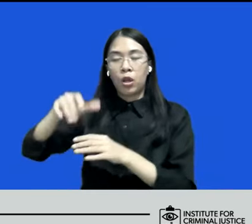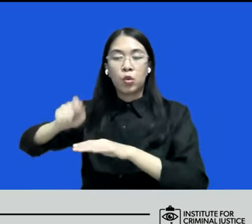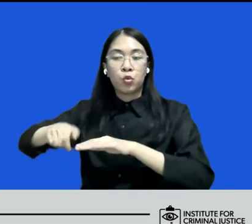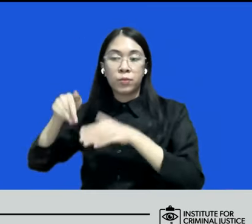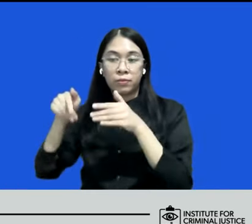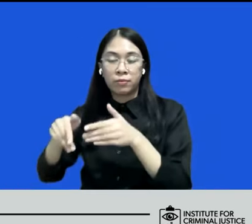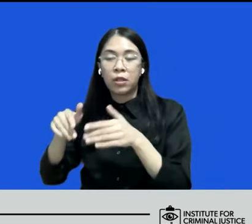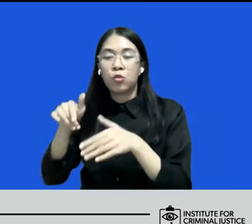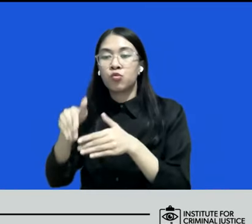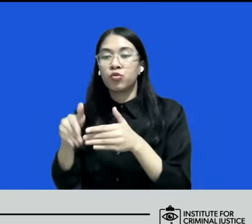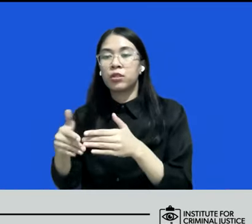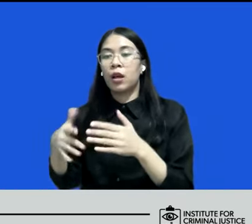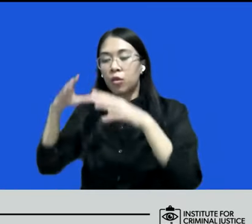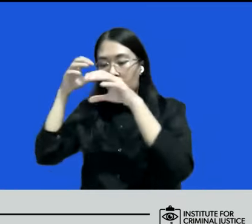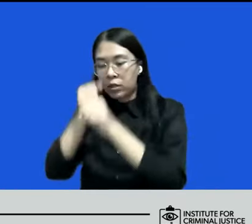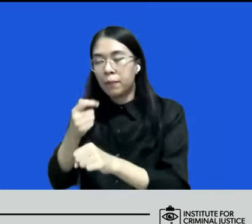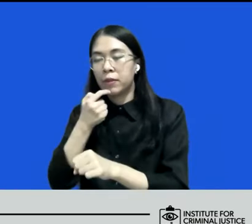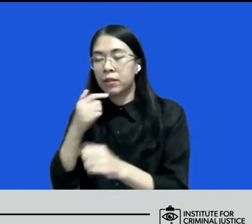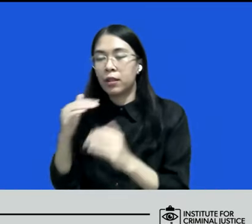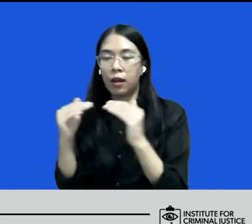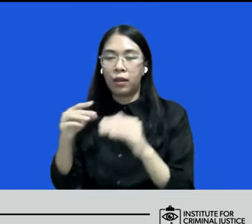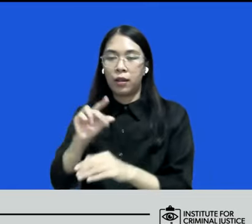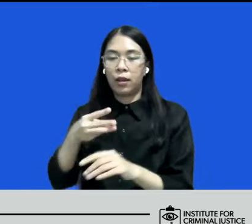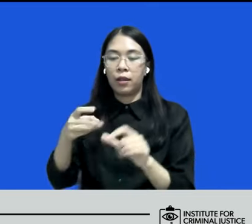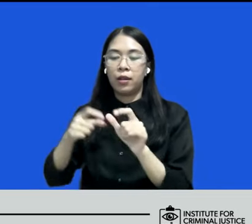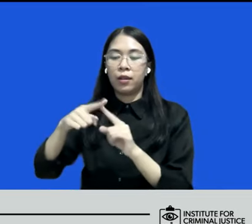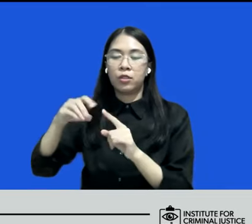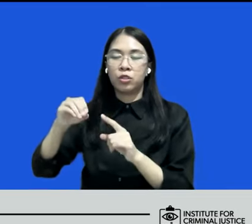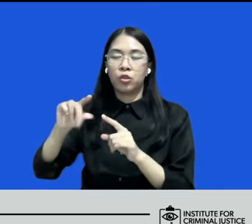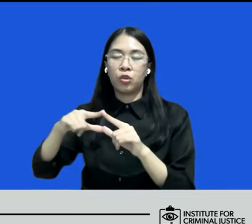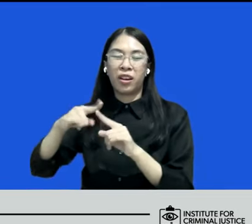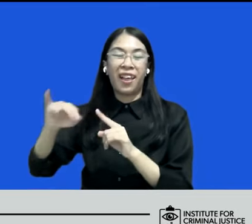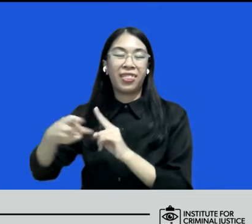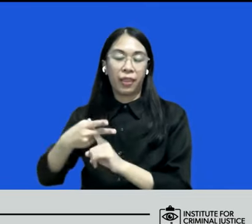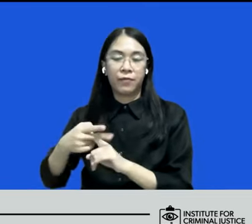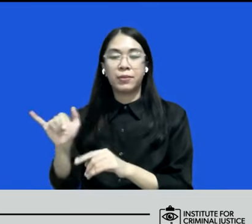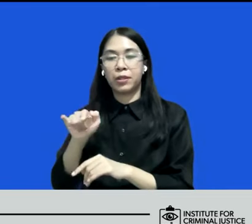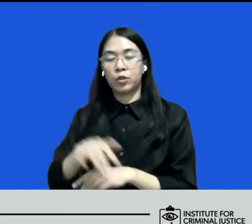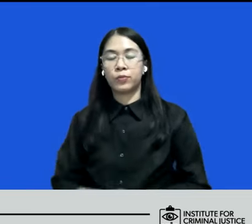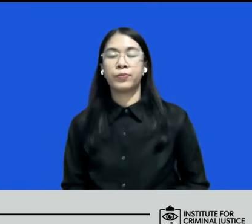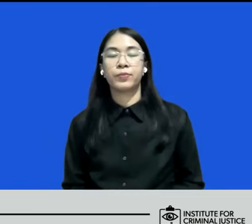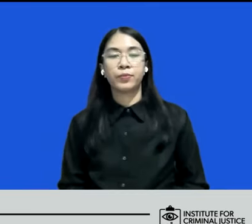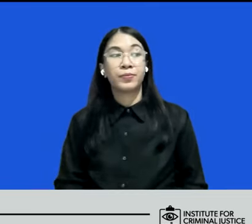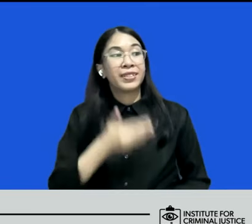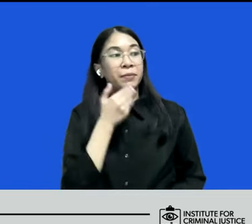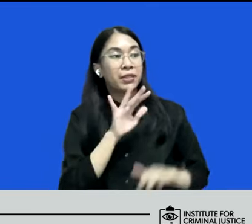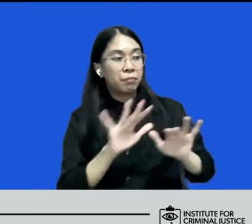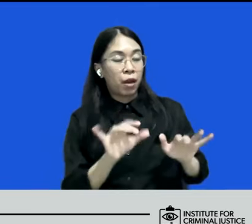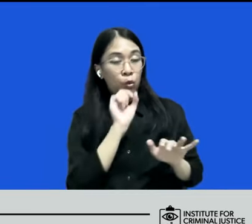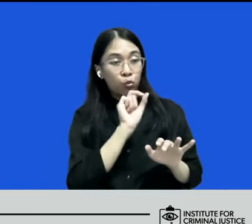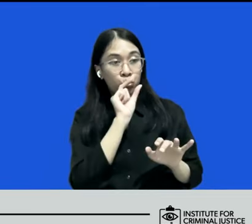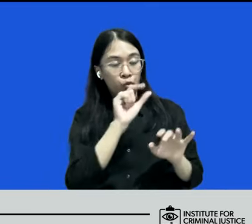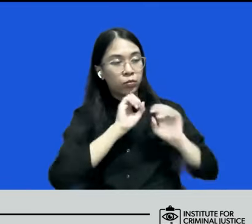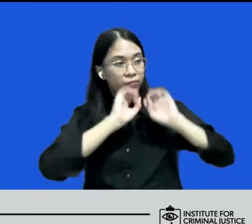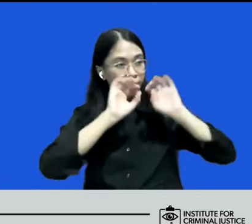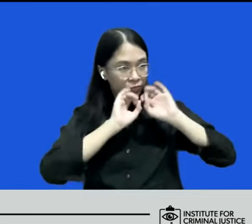konsep restoratif justice itu mungkin Mbak Johanan terima kasih banyak untuk penjelasannya